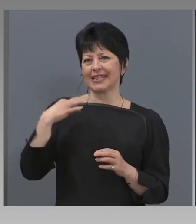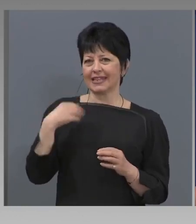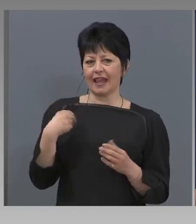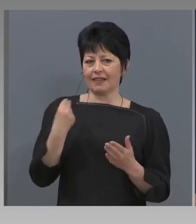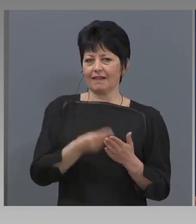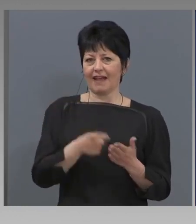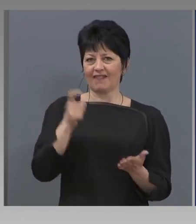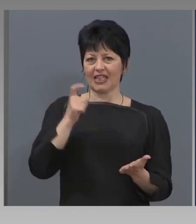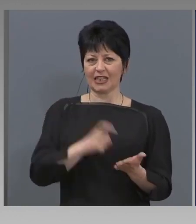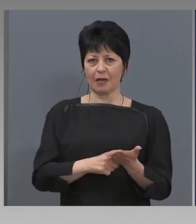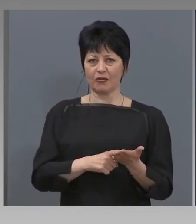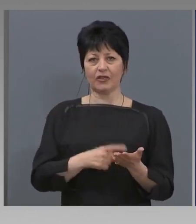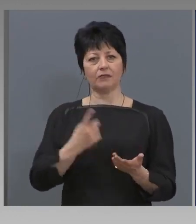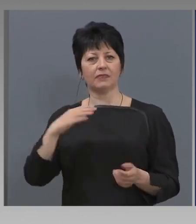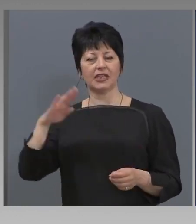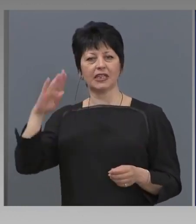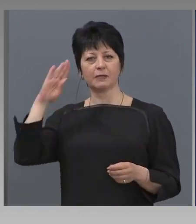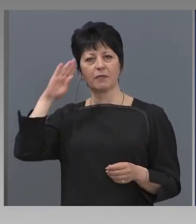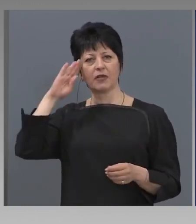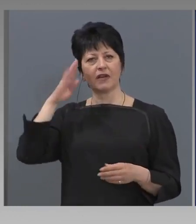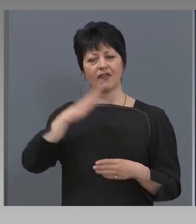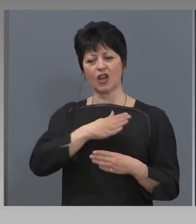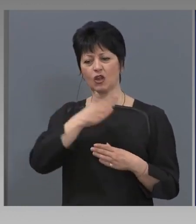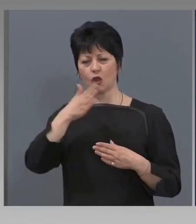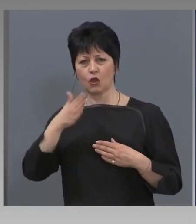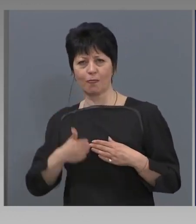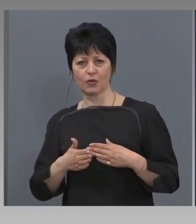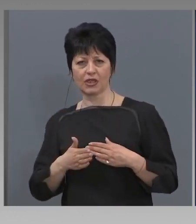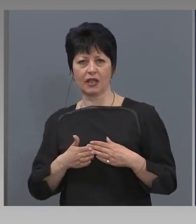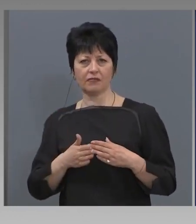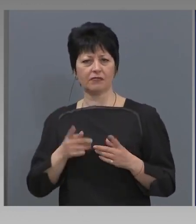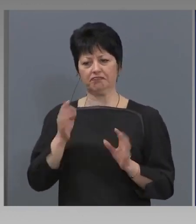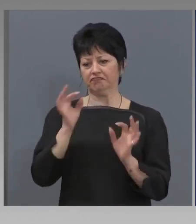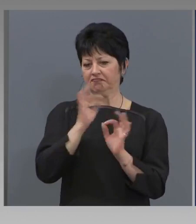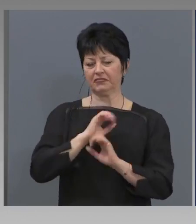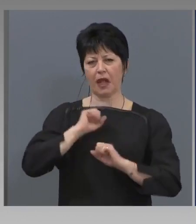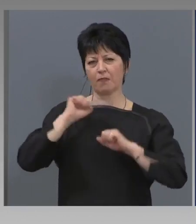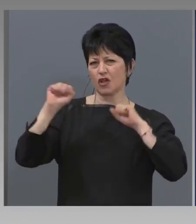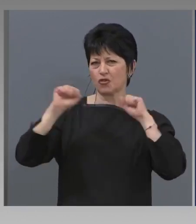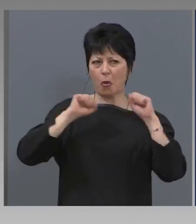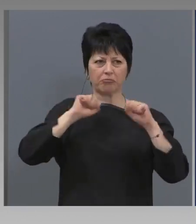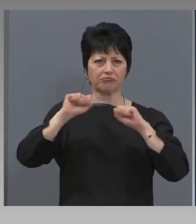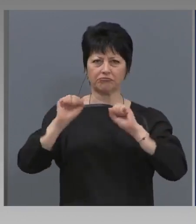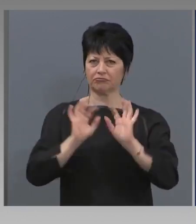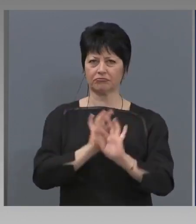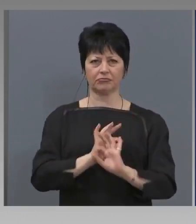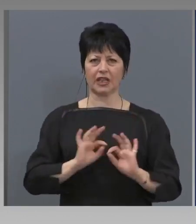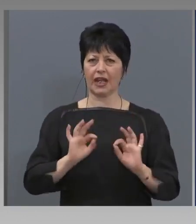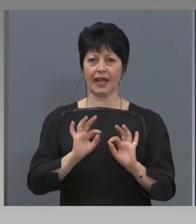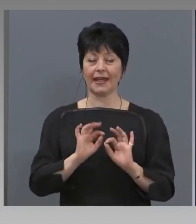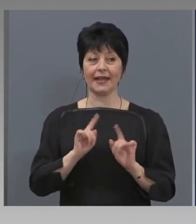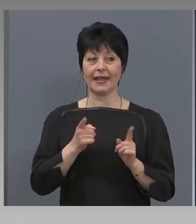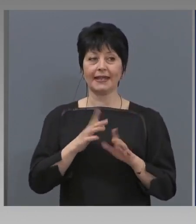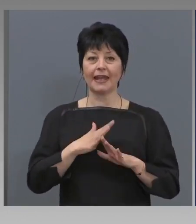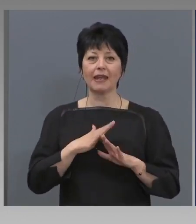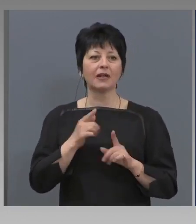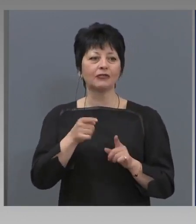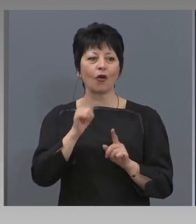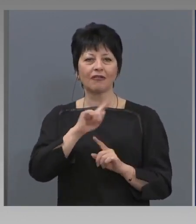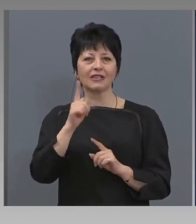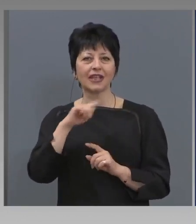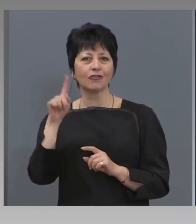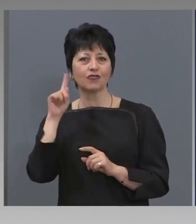и се изпълнява до последния. Няма въобще шум. Няма и да има, той не се чува.